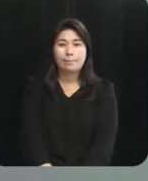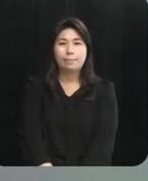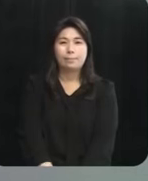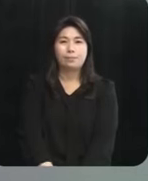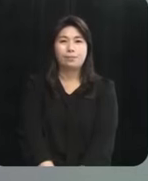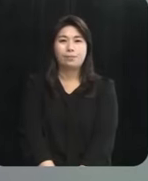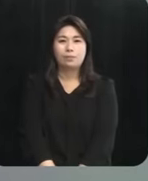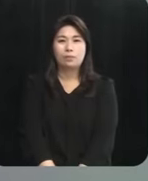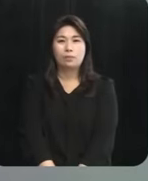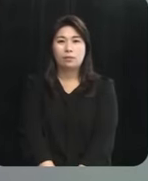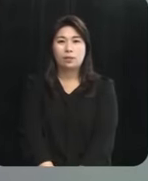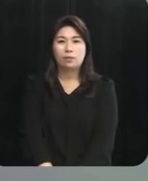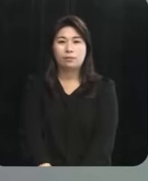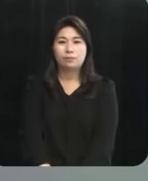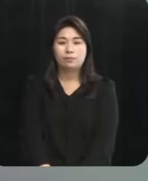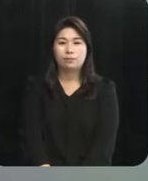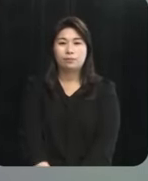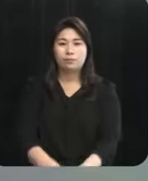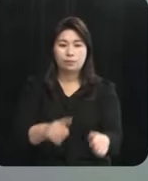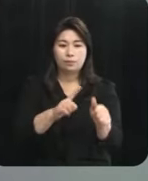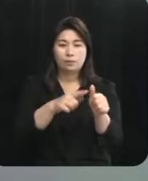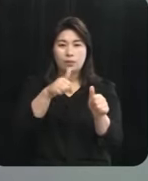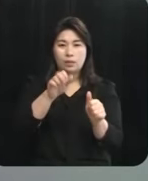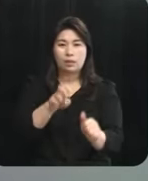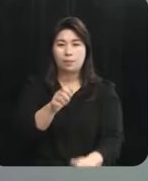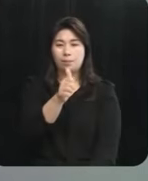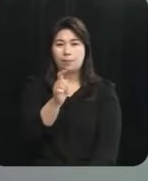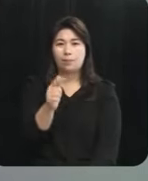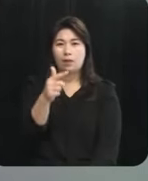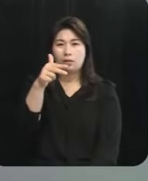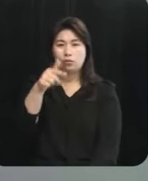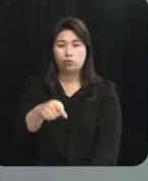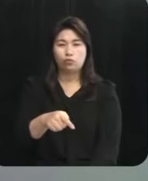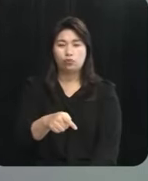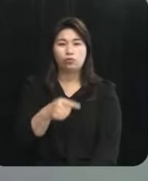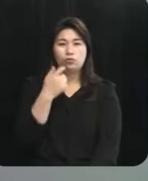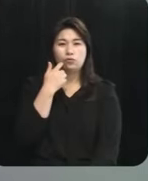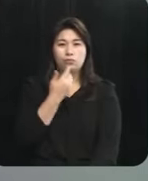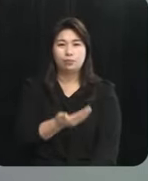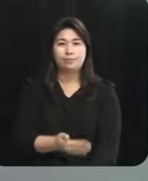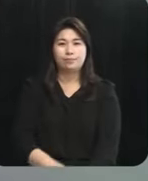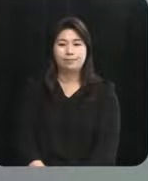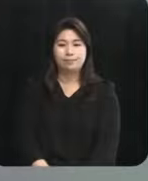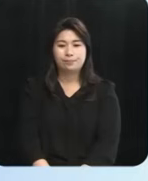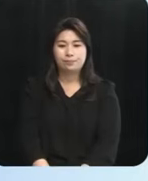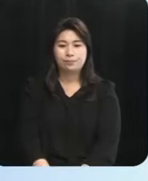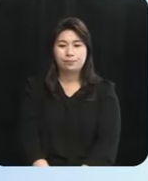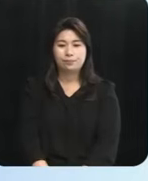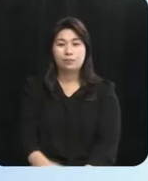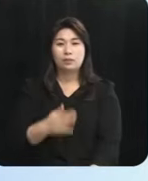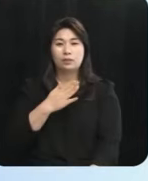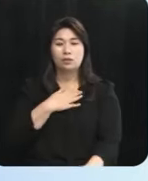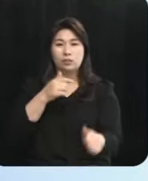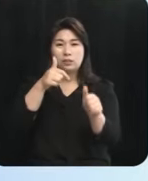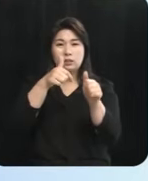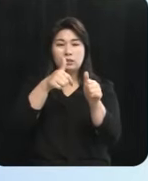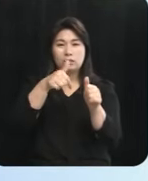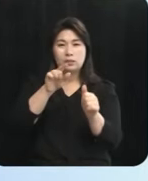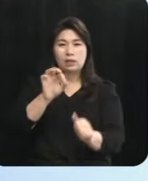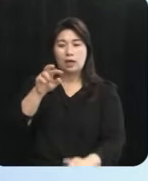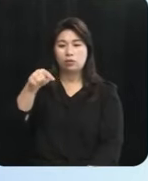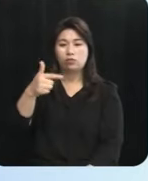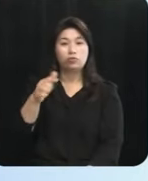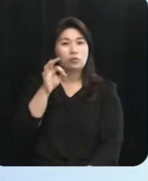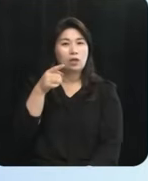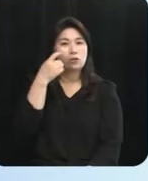자 이어서 다음 주도권은 김환규 후보가 갖고 토론을 진행해 주시기 바라겠습니다 네 저는 강순아 후보님께 문의